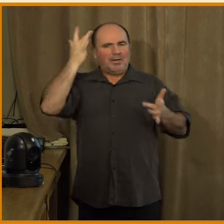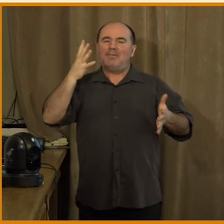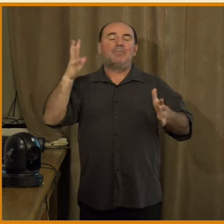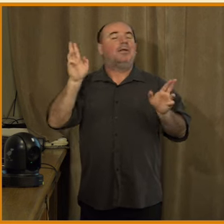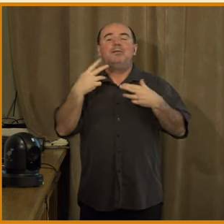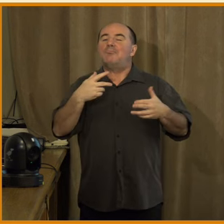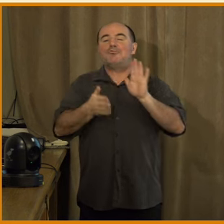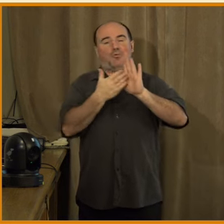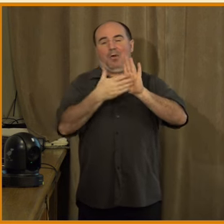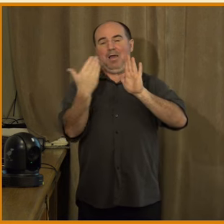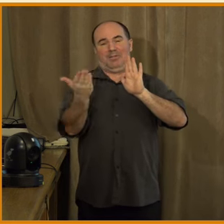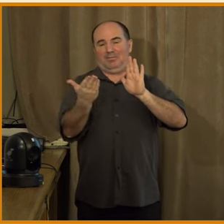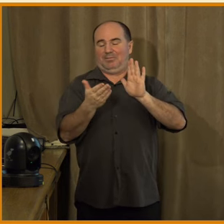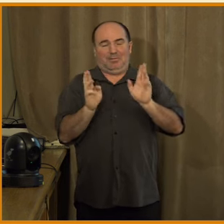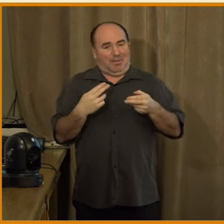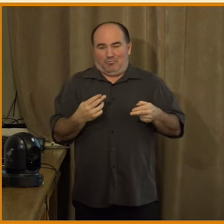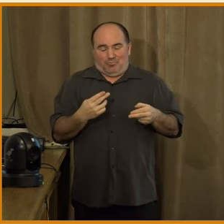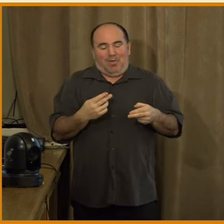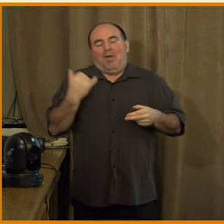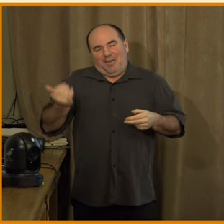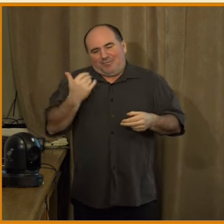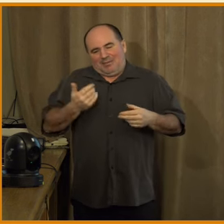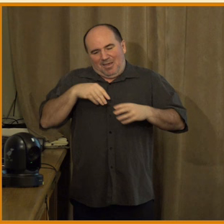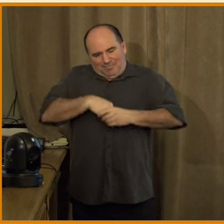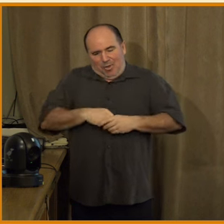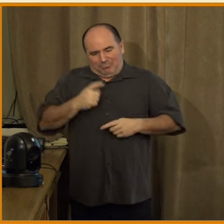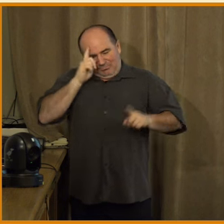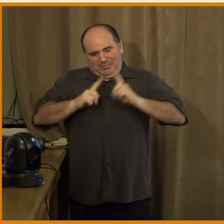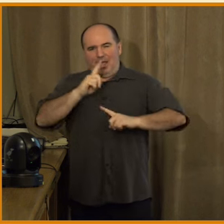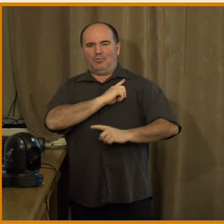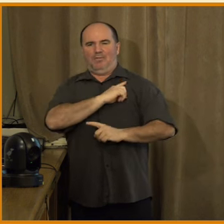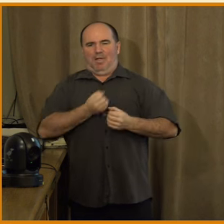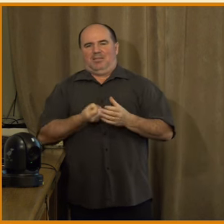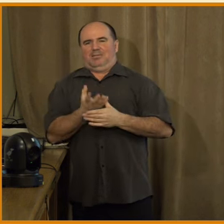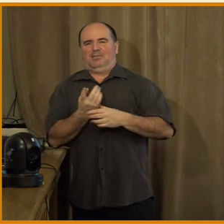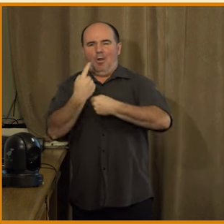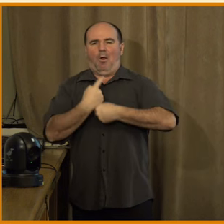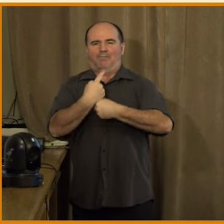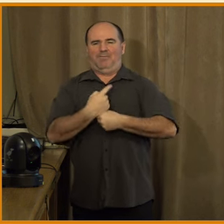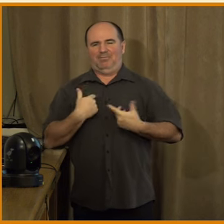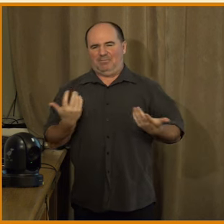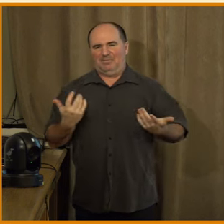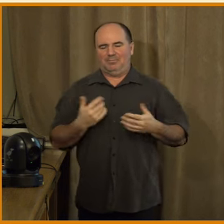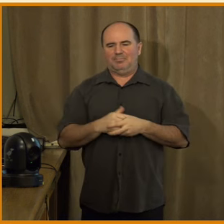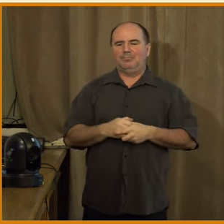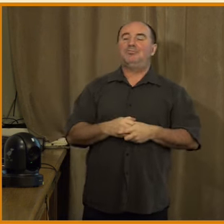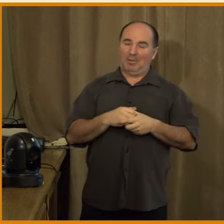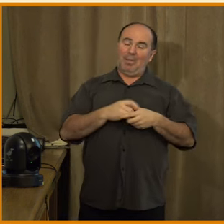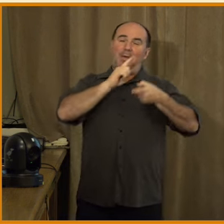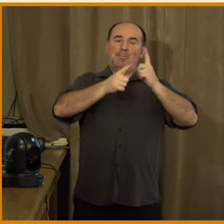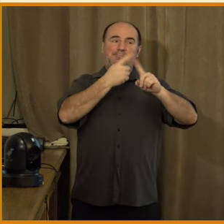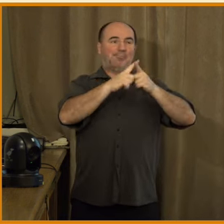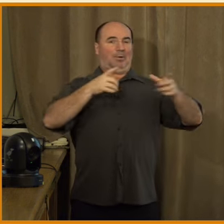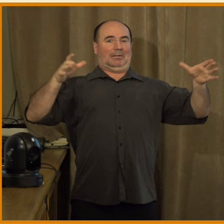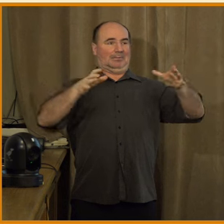není pravda, protože to vždycky bude otázka interpretace. Takže tady vlastně narážíme na to, že to vždycky interpretujeme v nějakém politickém rámci